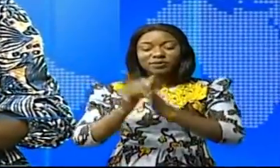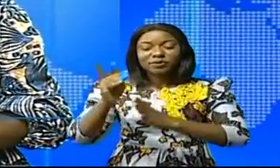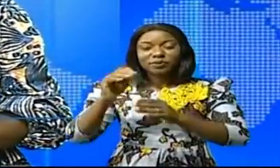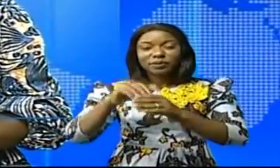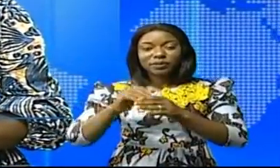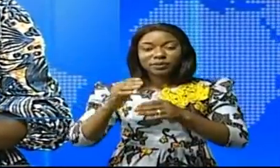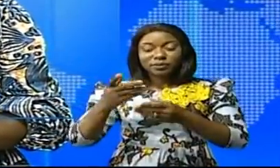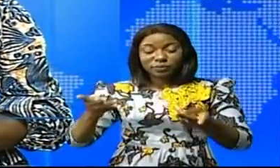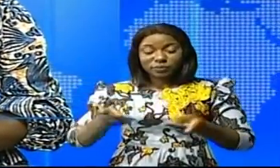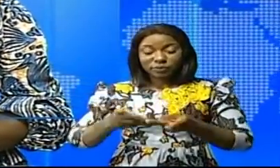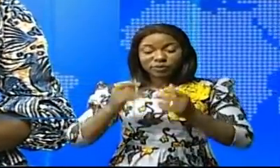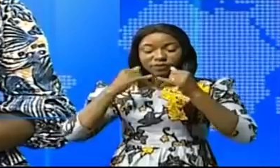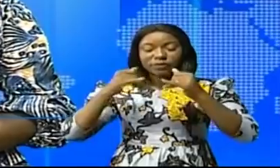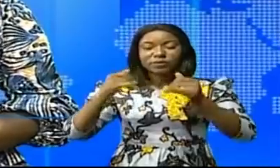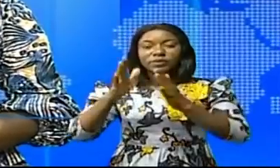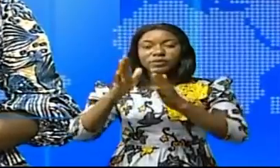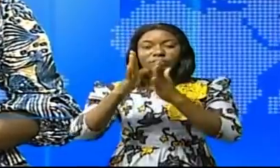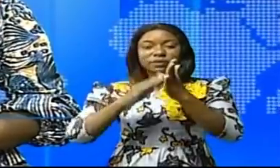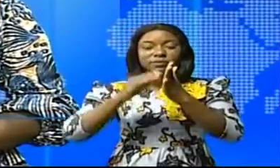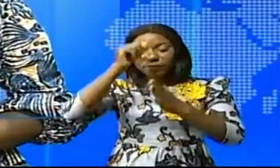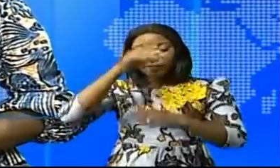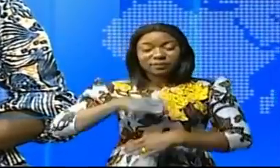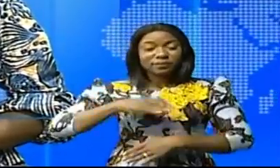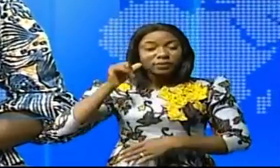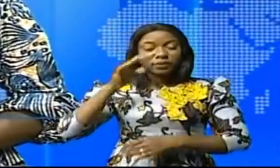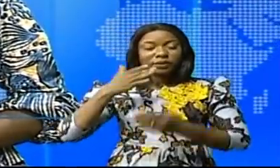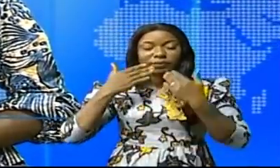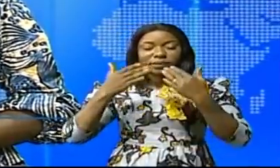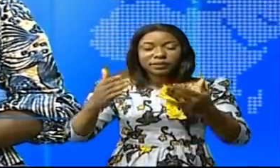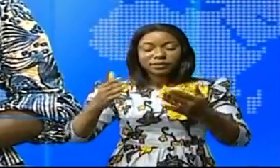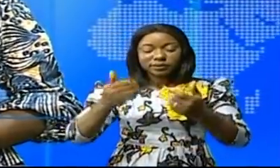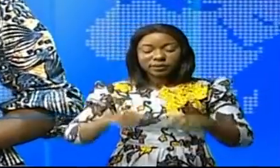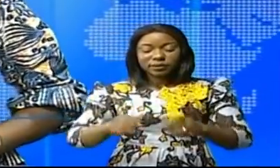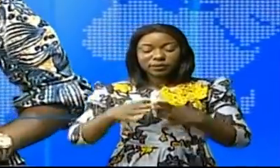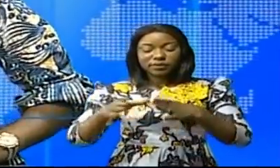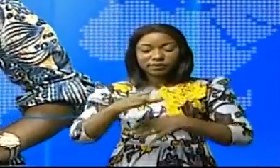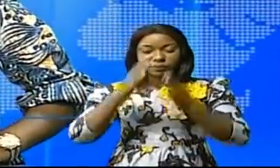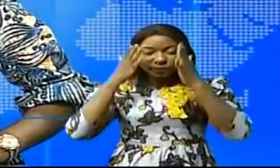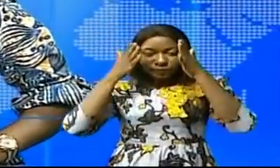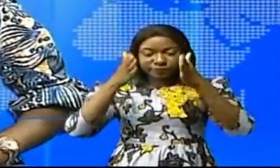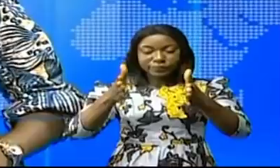tout à l'heure dans ces 19h. Mesdames et messieurs, merci d'être avec nous dans ce journal.